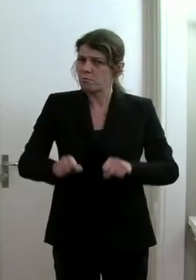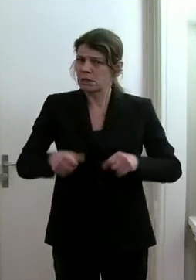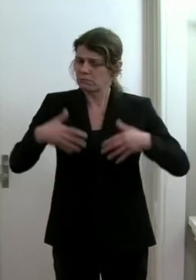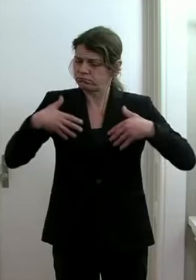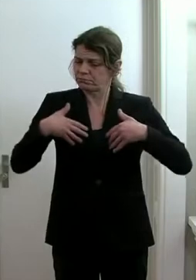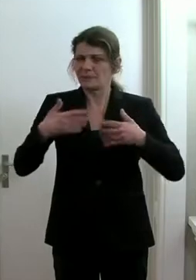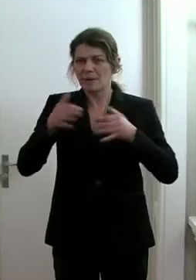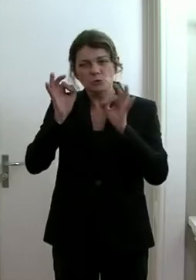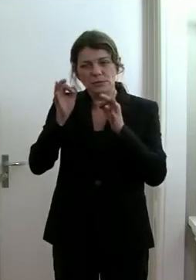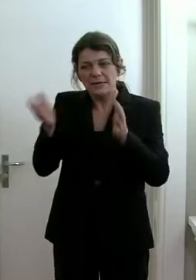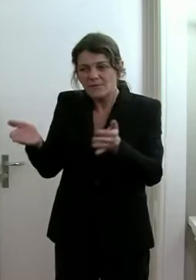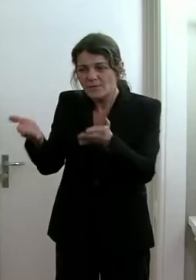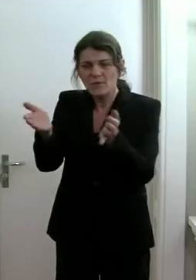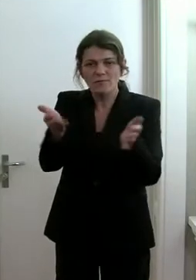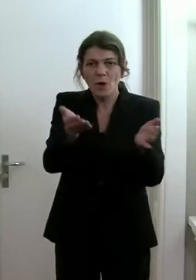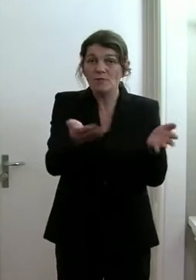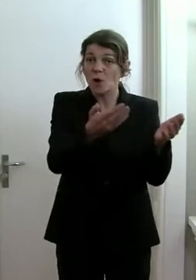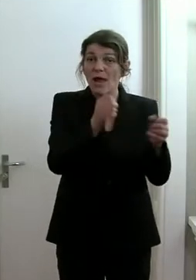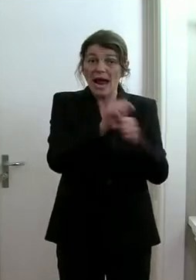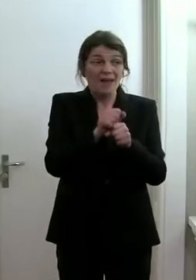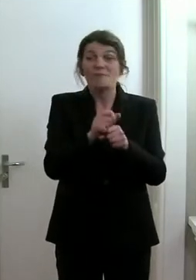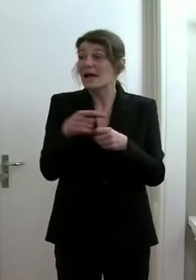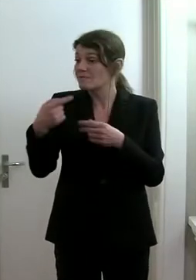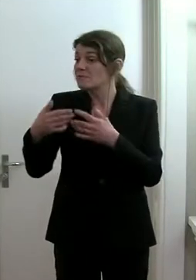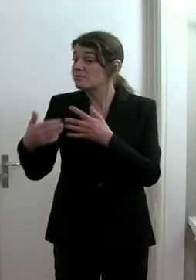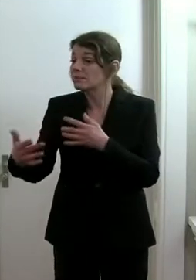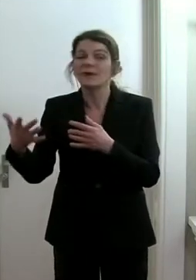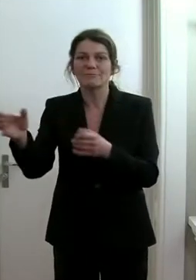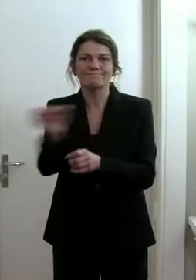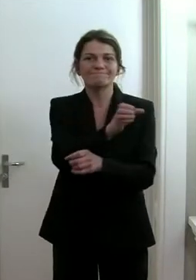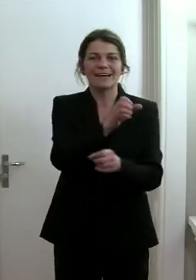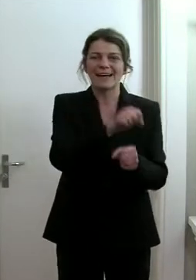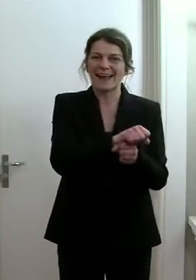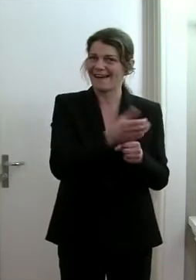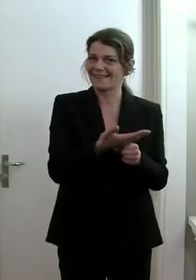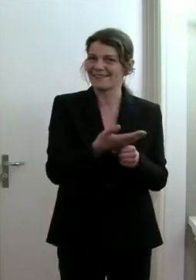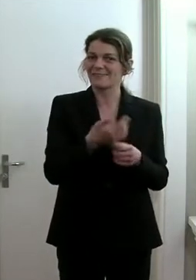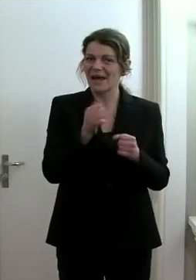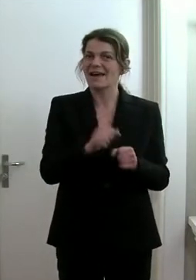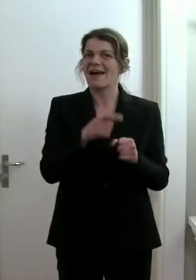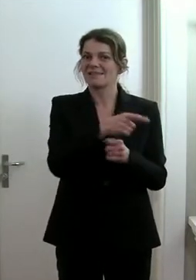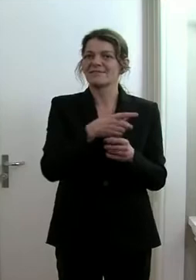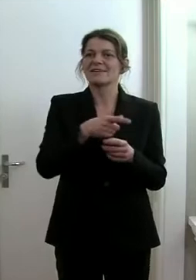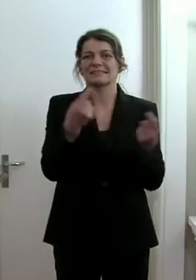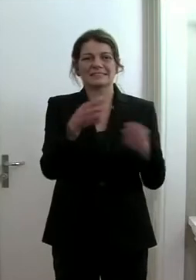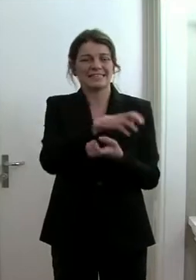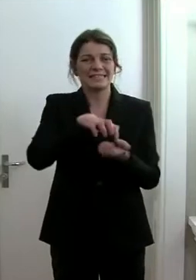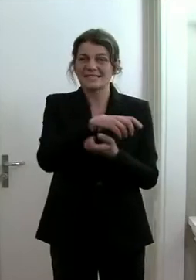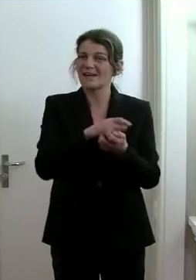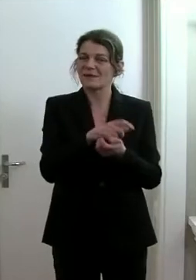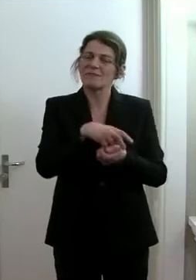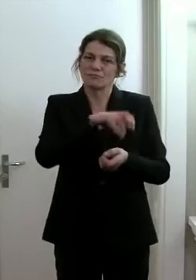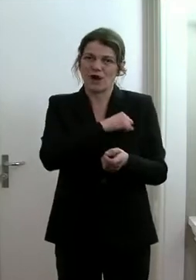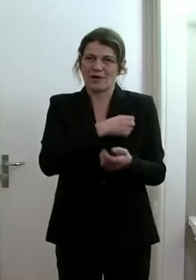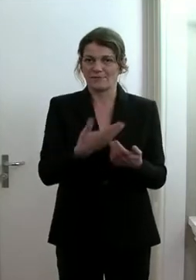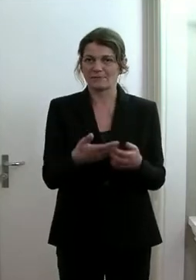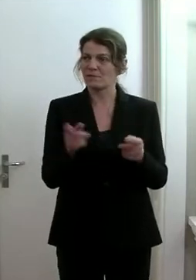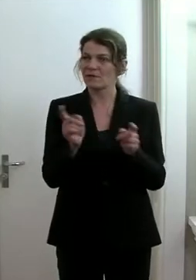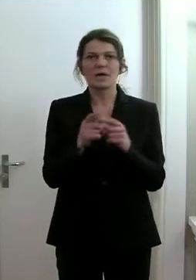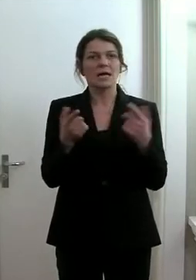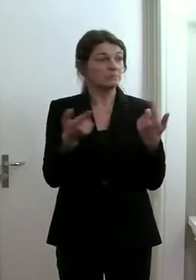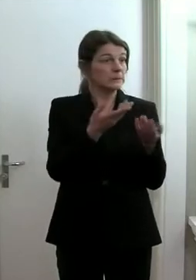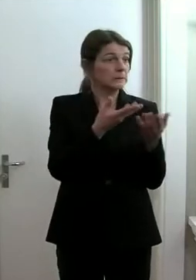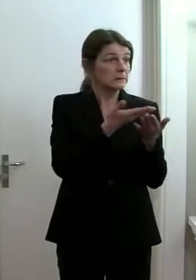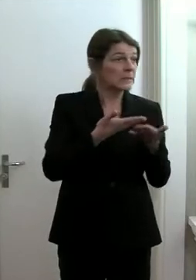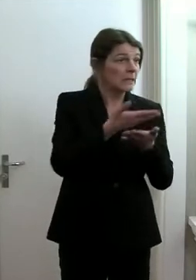gefördert werden können, die allfällig eben gebraucht würden für die Bewältigung dieser Pandemie im Rahmen von kurzfristigen